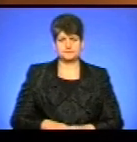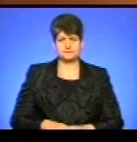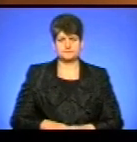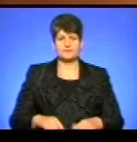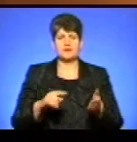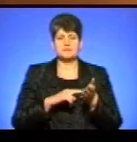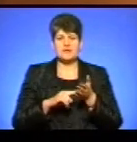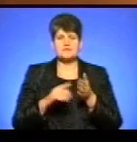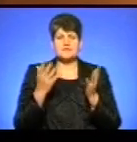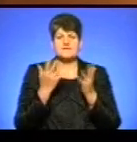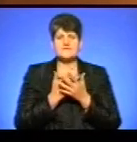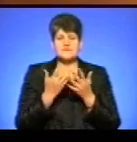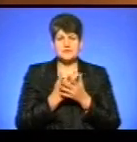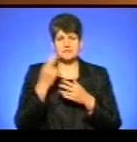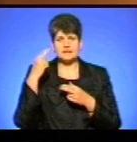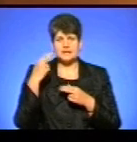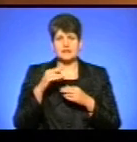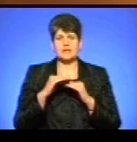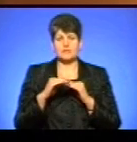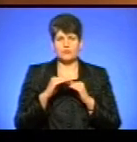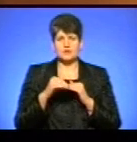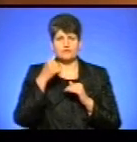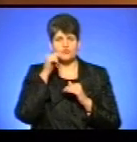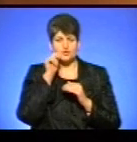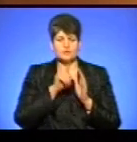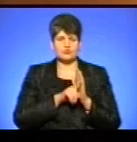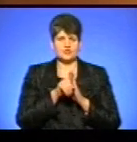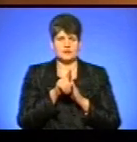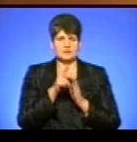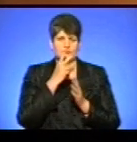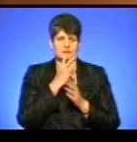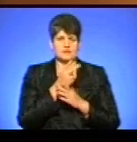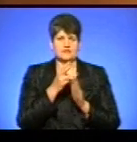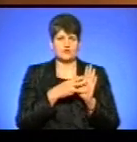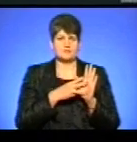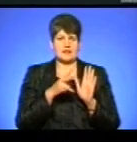Зазначу, фільм «Дики поле» вийшов у прокат вчора, 8 листопада.